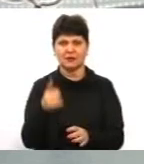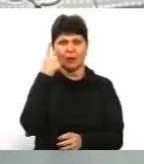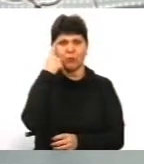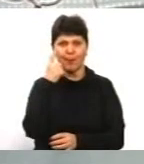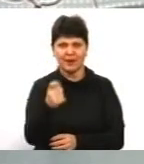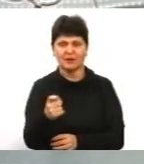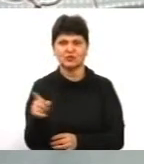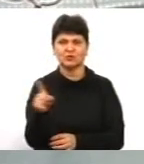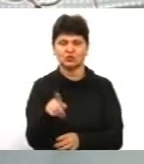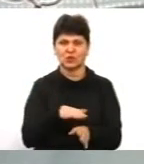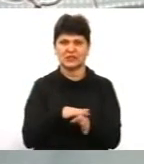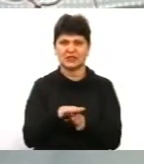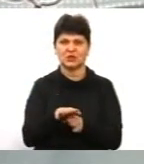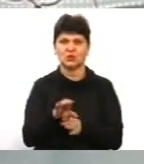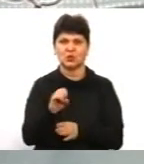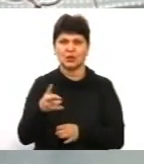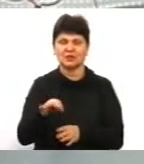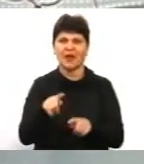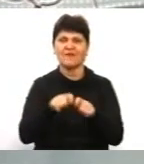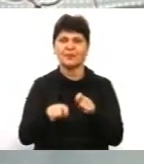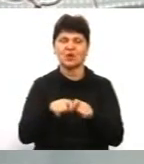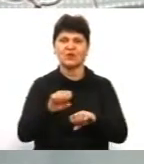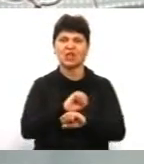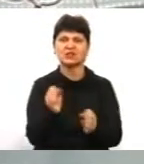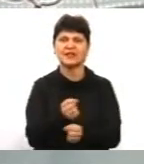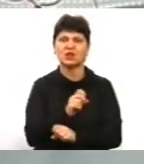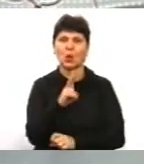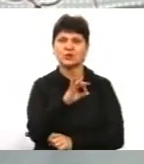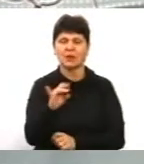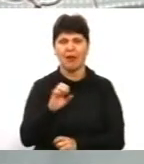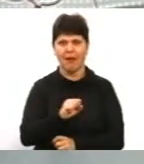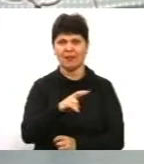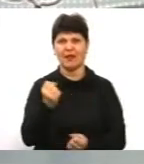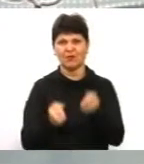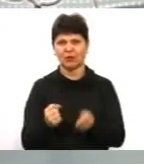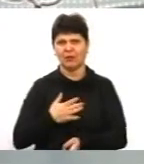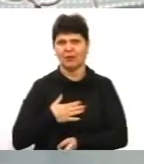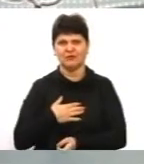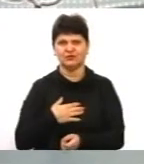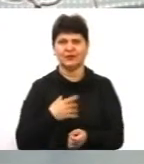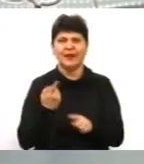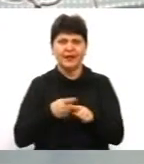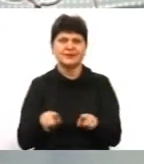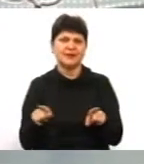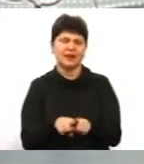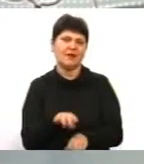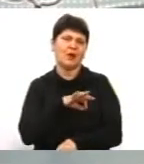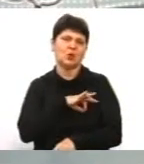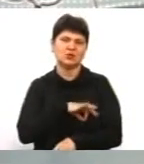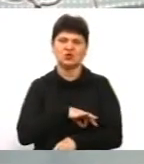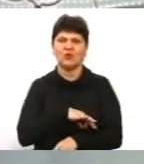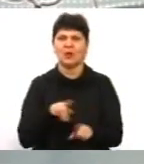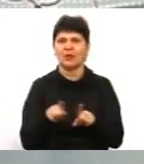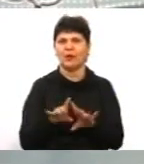що здійснюється вимірювання швидкості, вже в житті, але водії наші все-таки використовують такий момент,